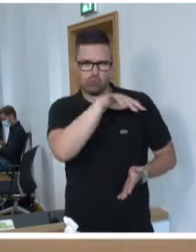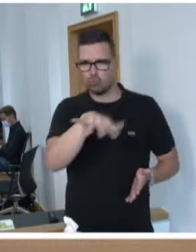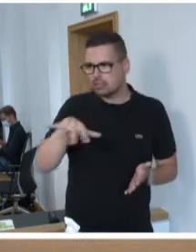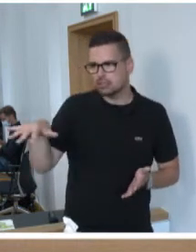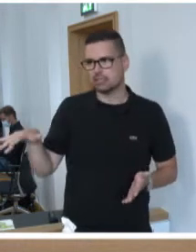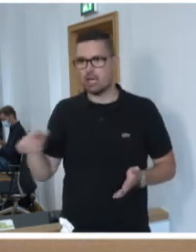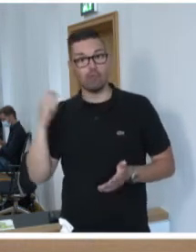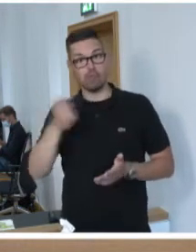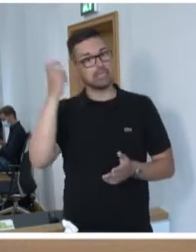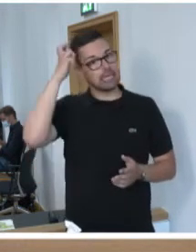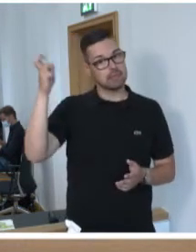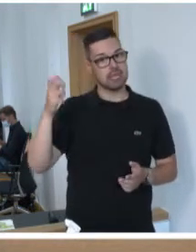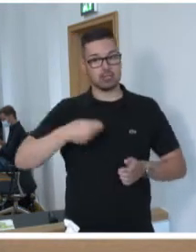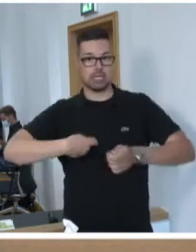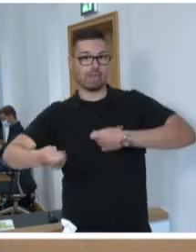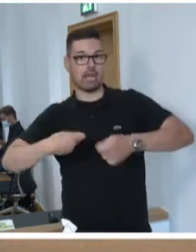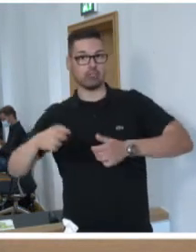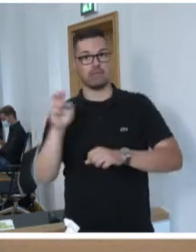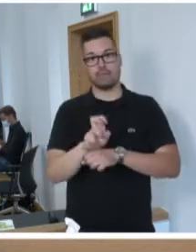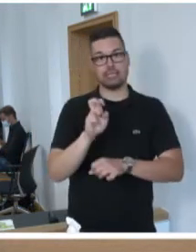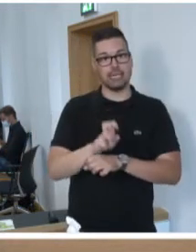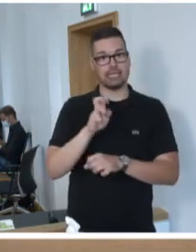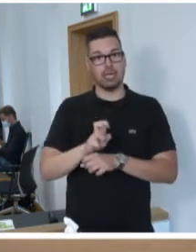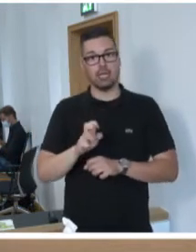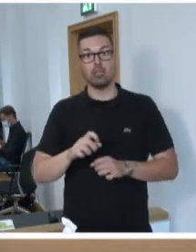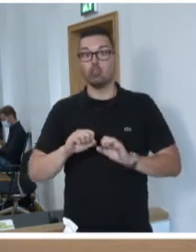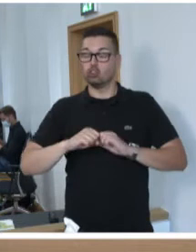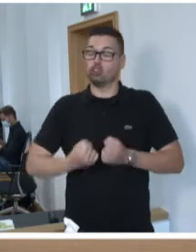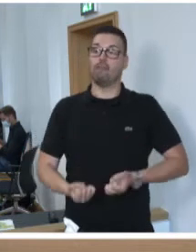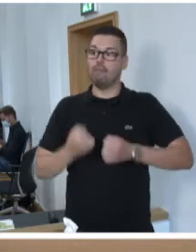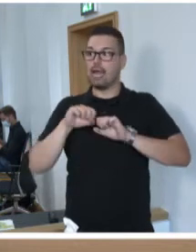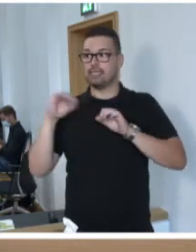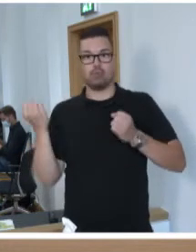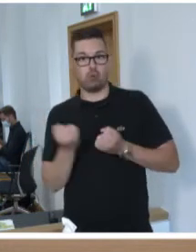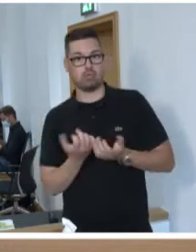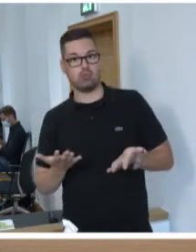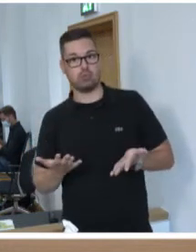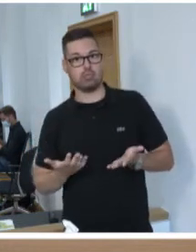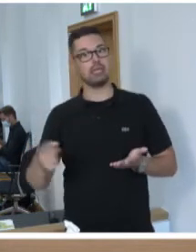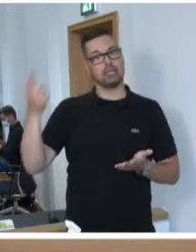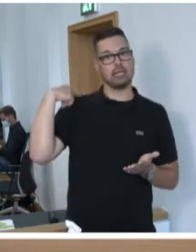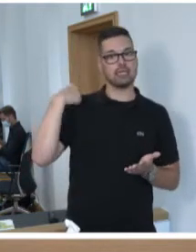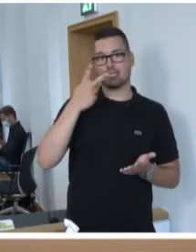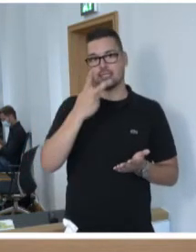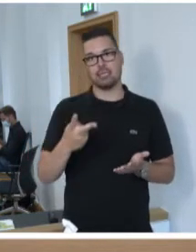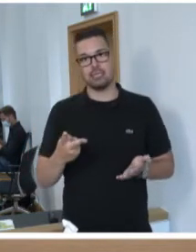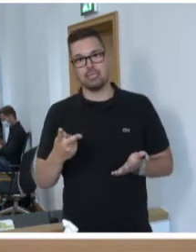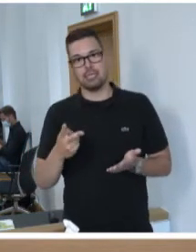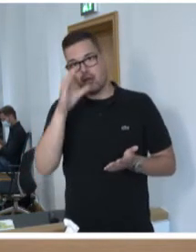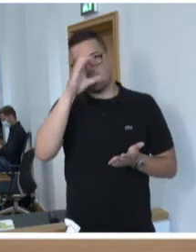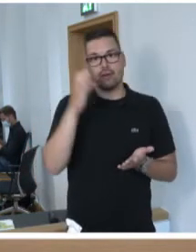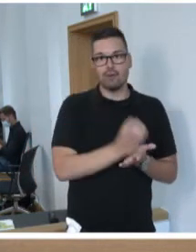ja auch für Betriebsräte und Gewerkschaftsvertretern ganz, ganz schwierigen Situationen. Und gestern konnte man feststellen, dass es eben neben diesem